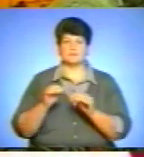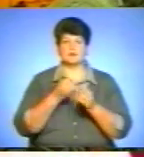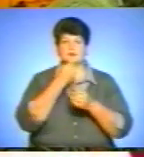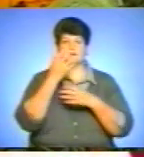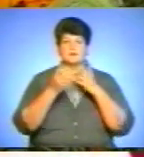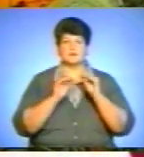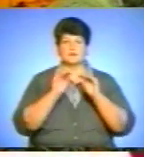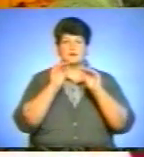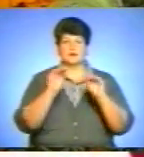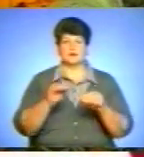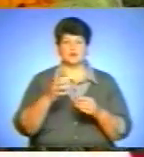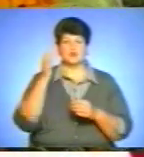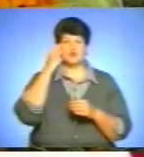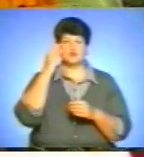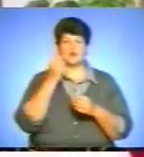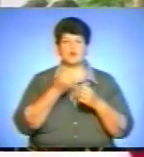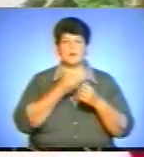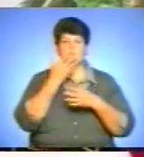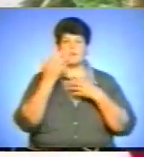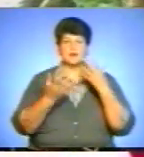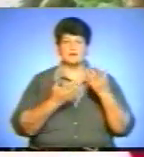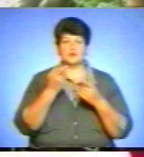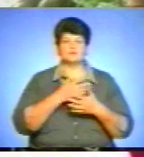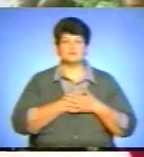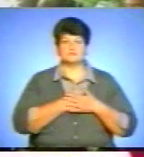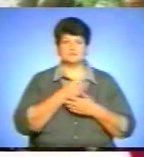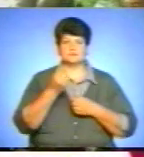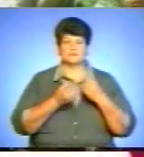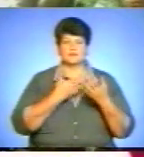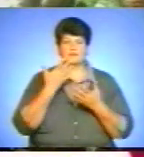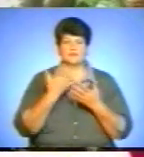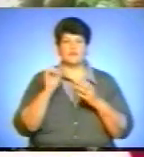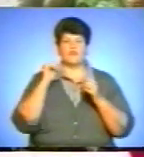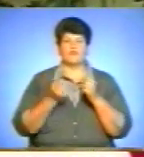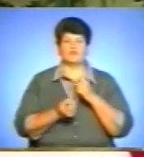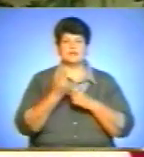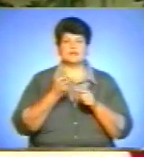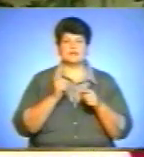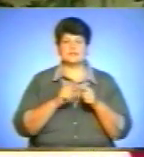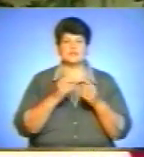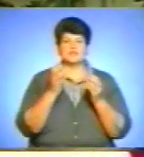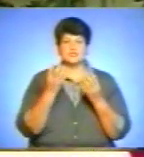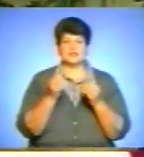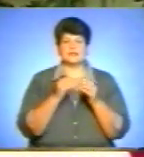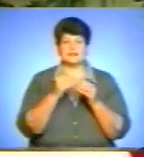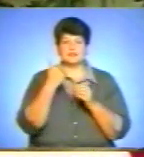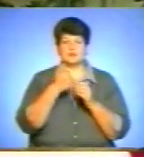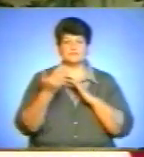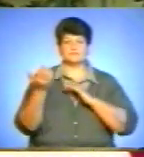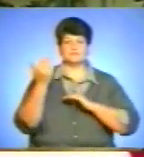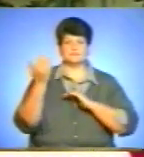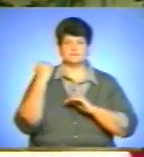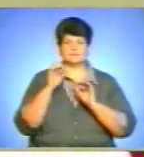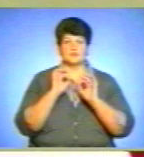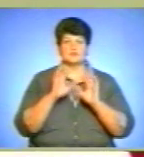чорнобривців, його улюблених квітів. Ідею організовувати дні його пам'яті виникла ще 10 років тому, розповідає керівник творчої групи